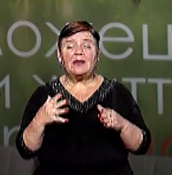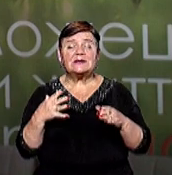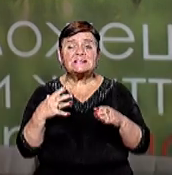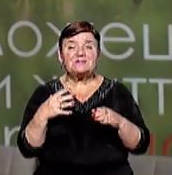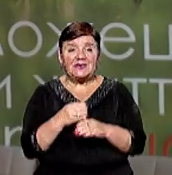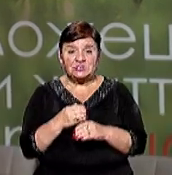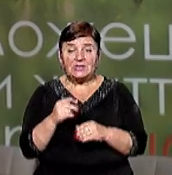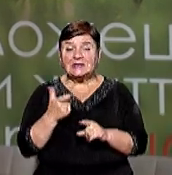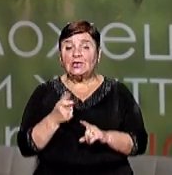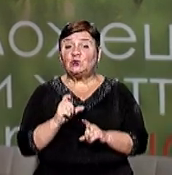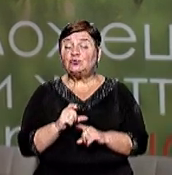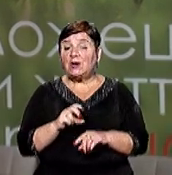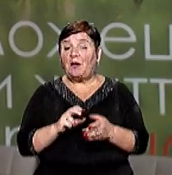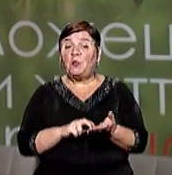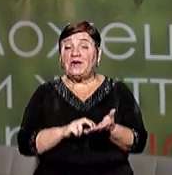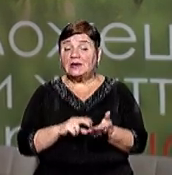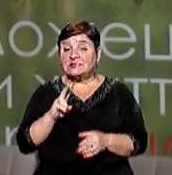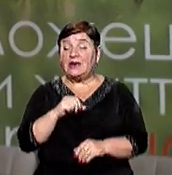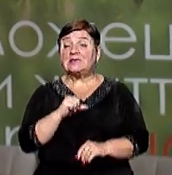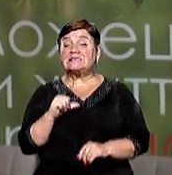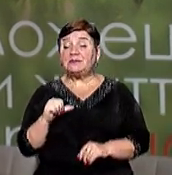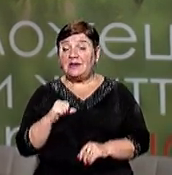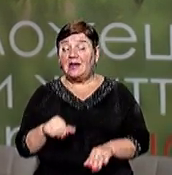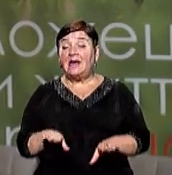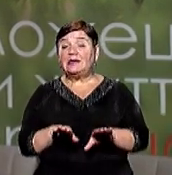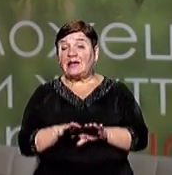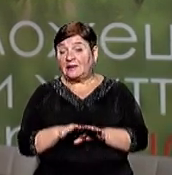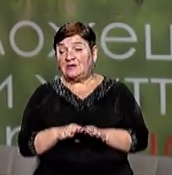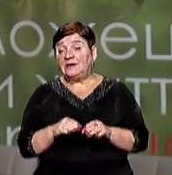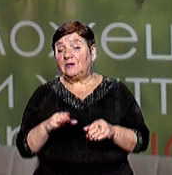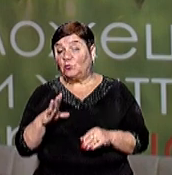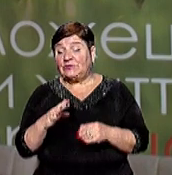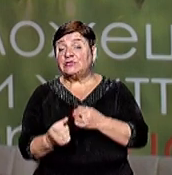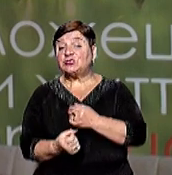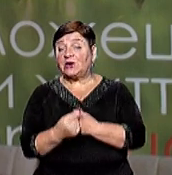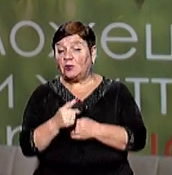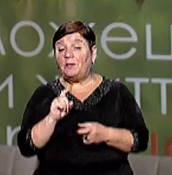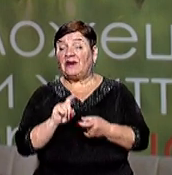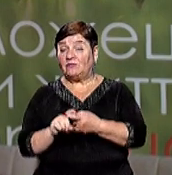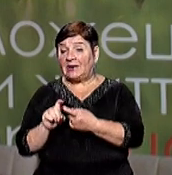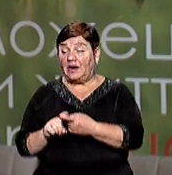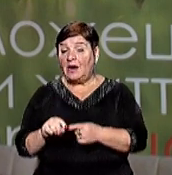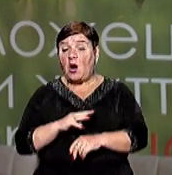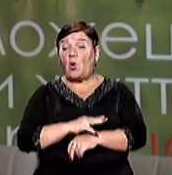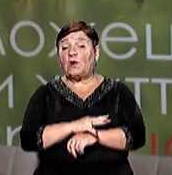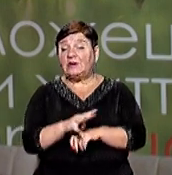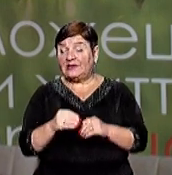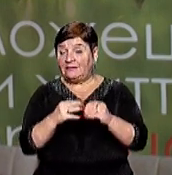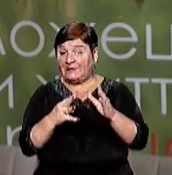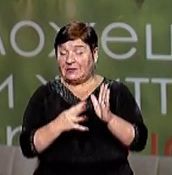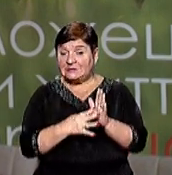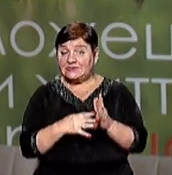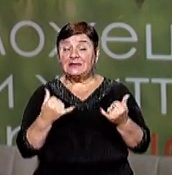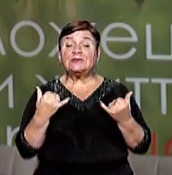Тому що люди бояться як самі зінфікуватися, так і бути джерелом інфекції COVID-19 На